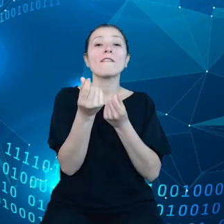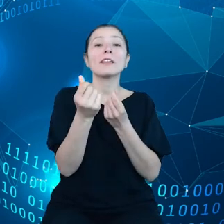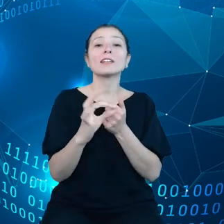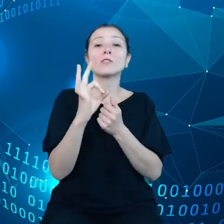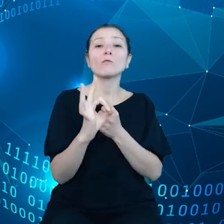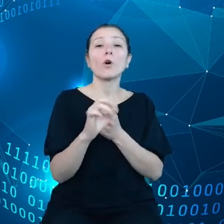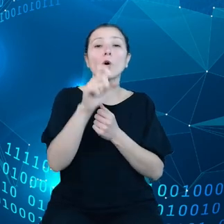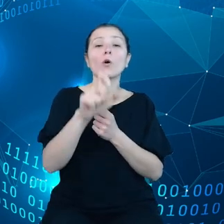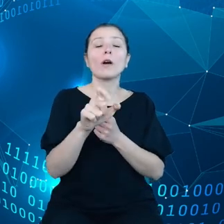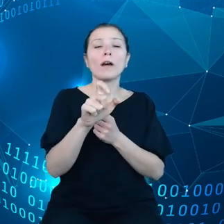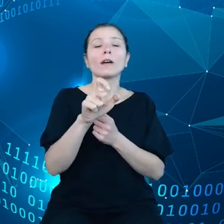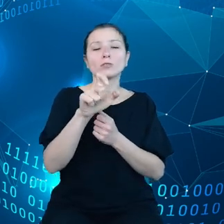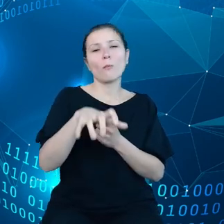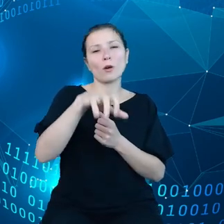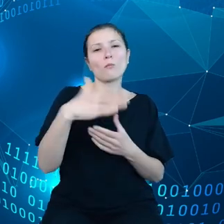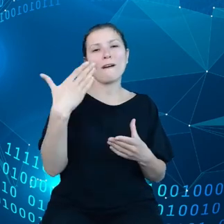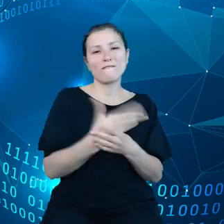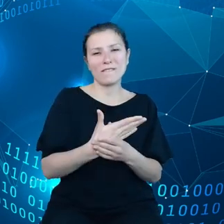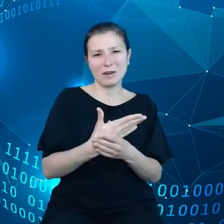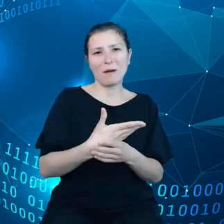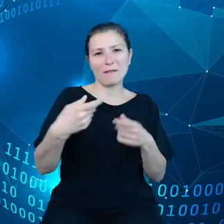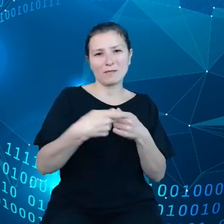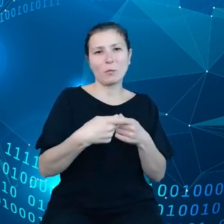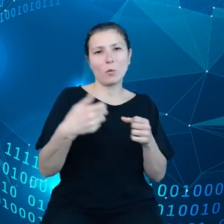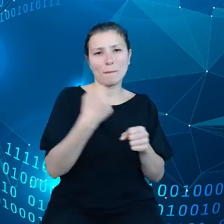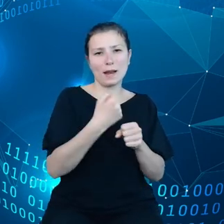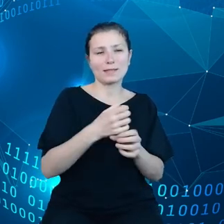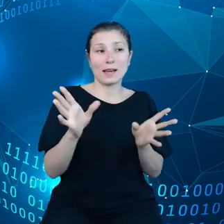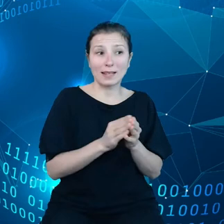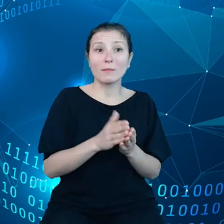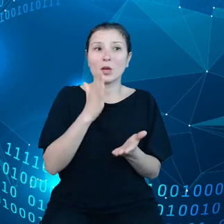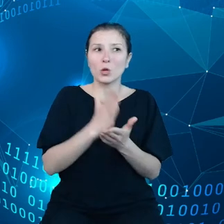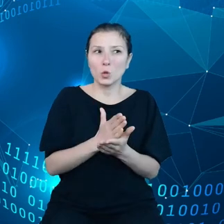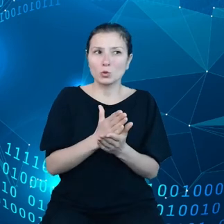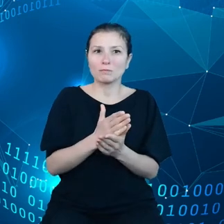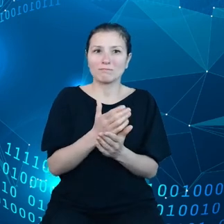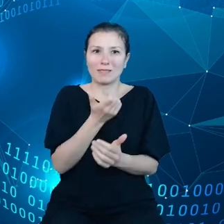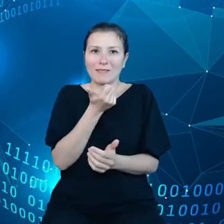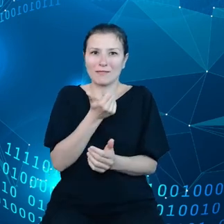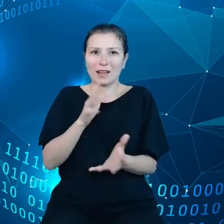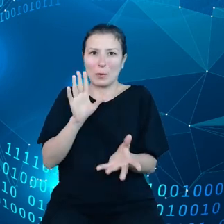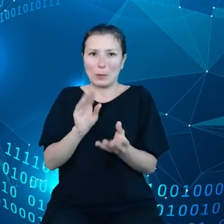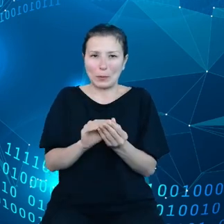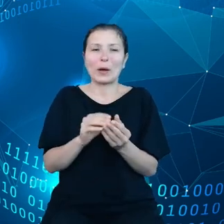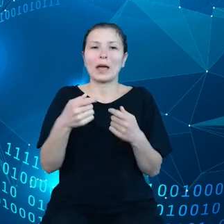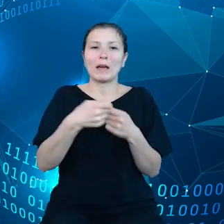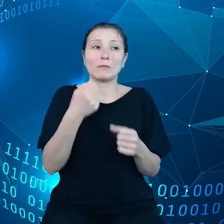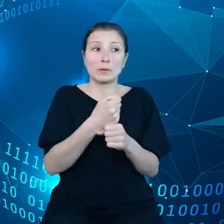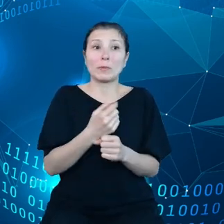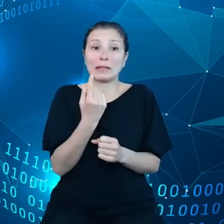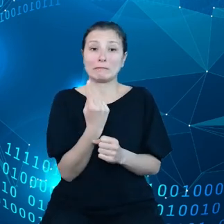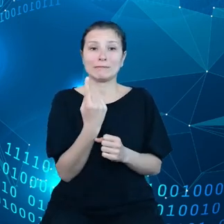Tak, współpracuje z nim od jakiegoś czasu. Natomiast pan Stokowski staje przed poważnymi decyzjami i